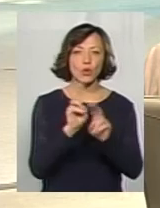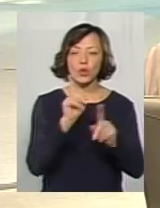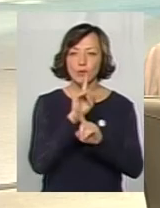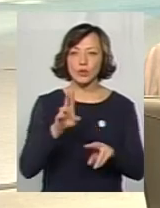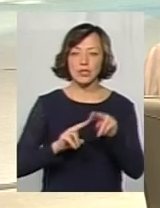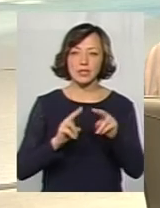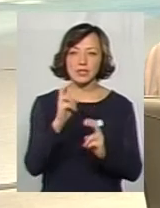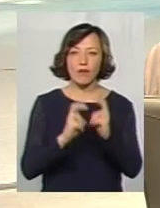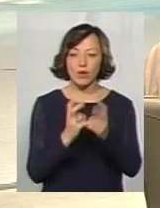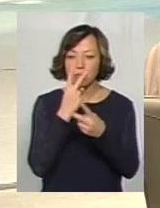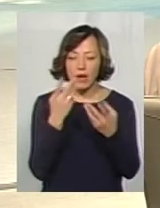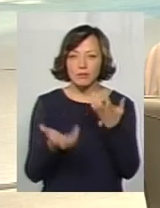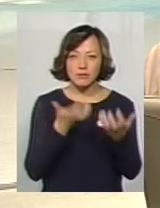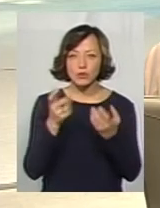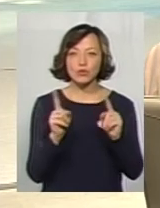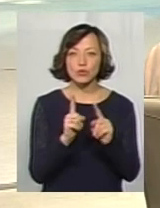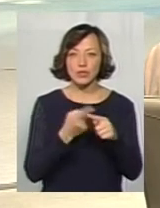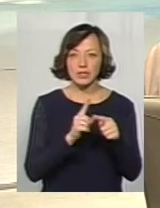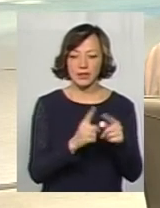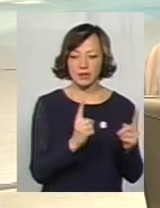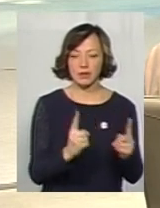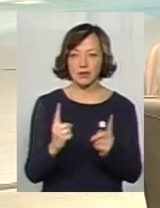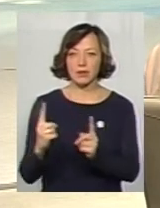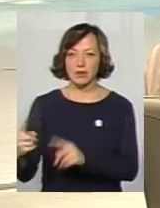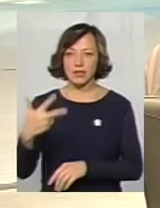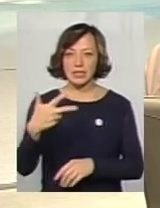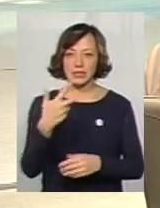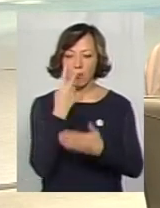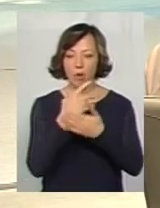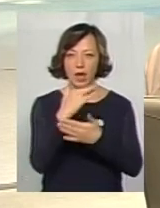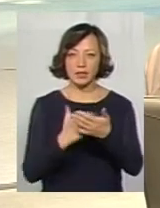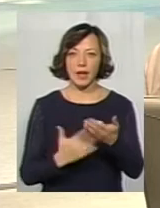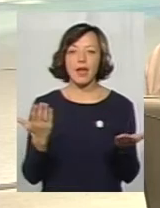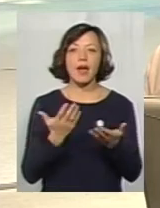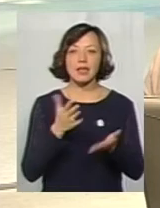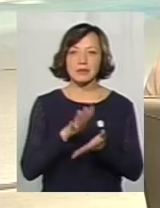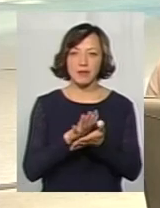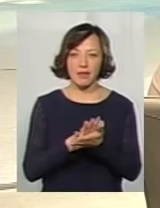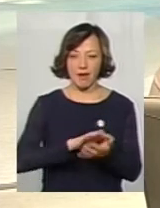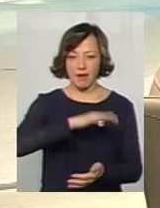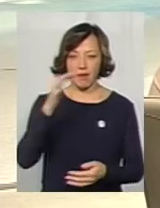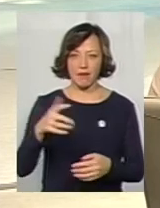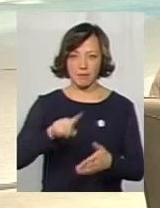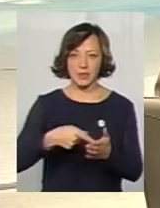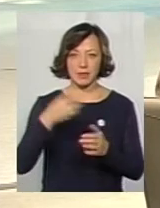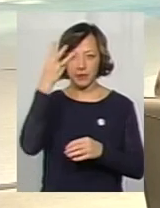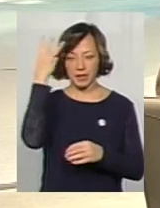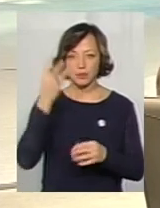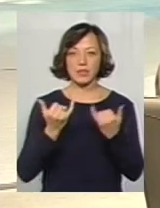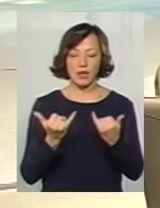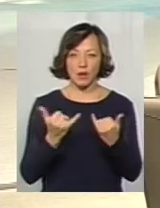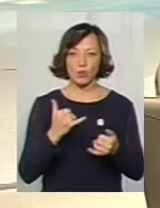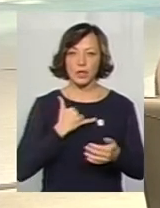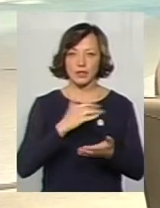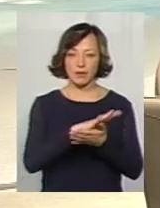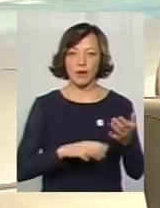буде, якщо не бачить морфологію. Ми зробили по сезону морфологію, по 30 показниках, яким є насправді склад сміття в місті Хмельницькому. Зараз у нас